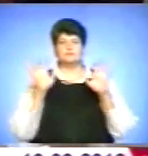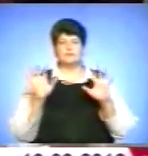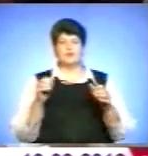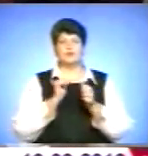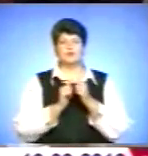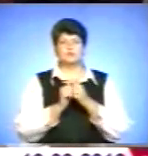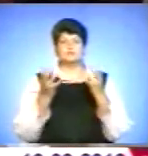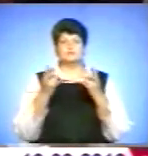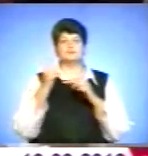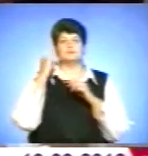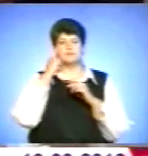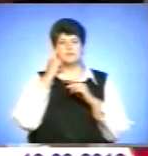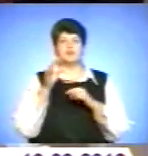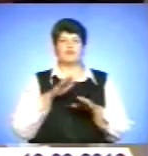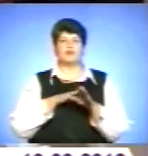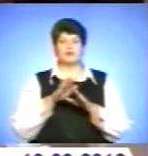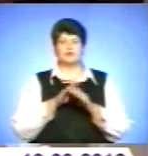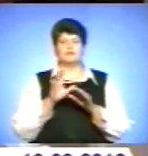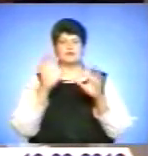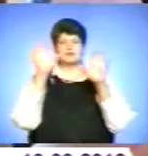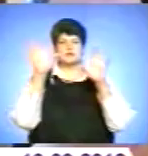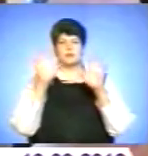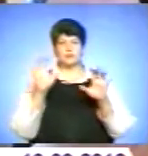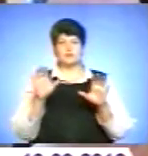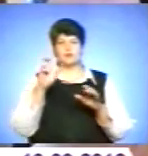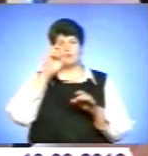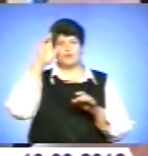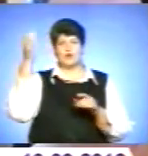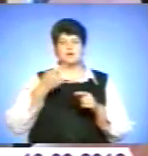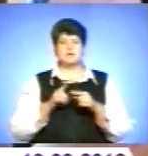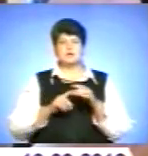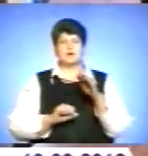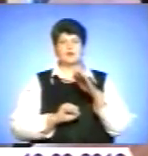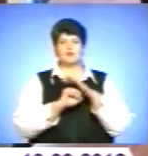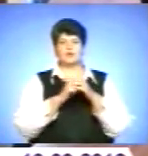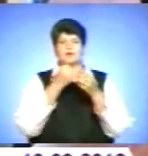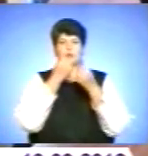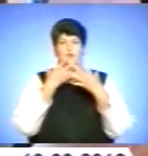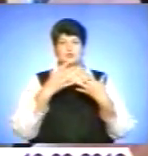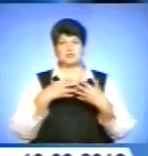кожному варто задуматися, чи виконує він заповіді Божі. Адже це основа хорошої сім'ї.